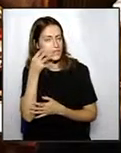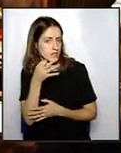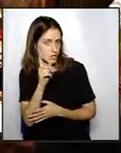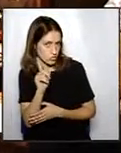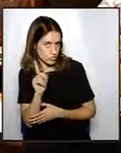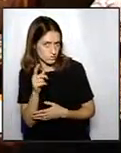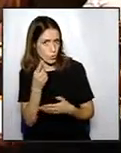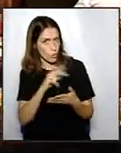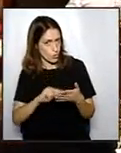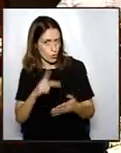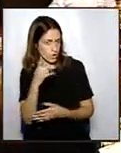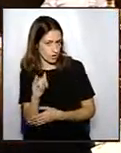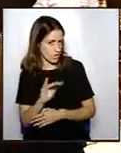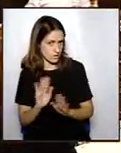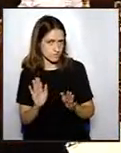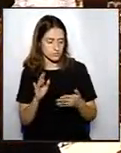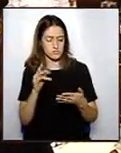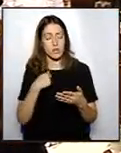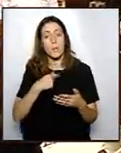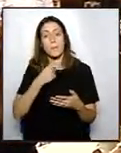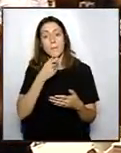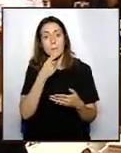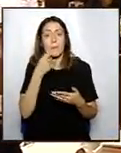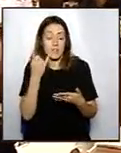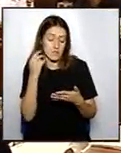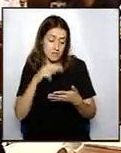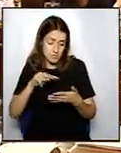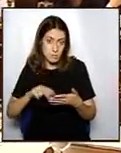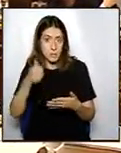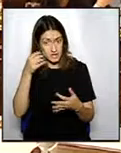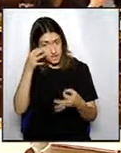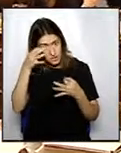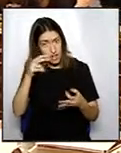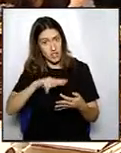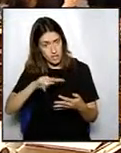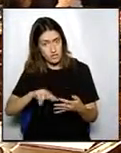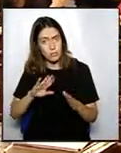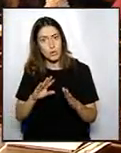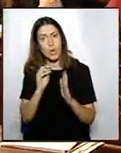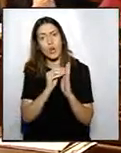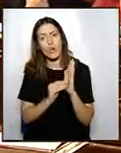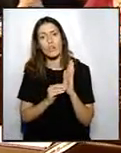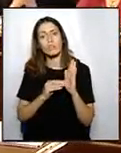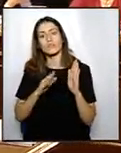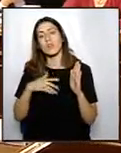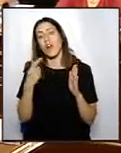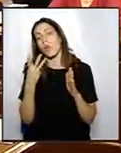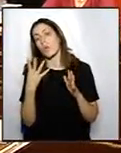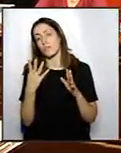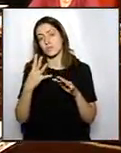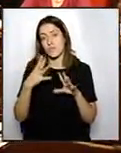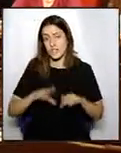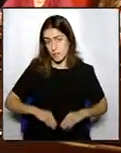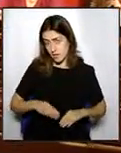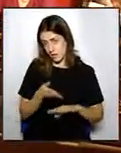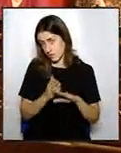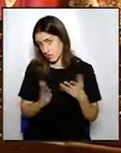és cert que hagués estimat més poder-les mirar més detalladament, però sobrem vist que la majoria d'al·legacions s'han estimat parcialment, ja sabem que hi